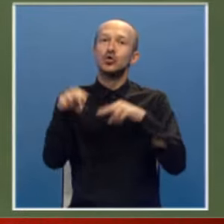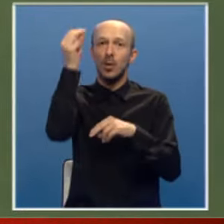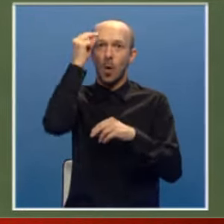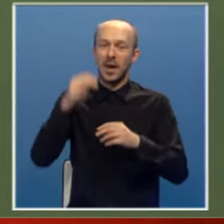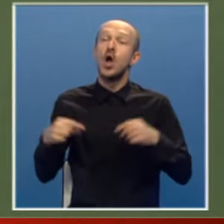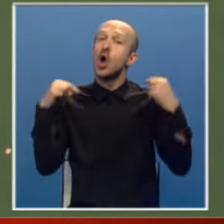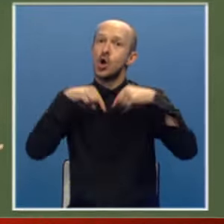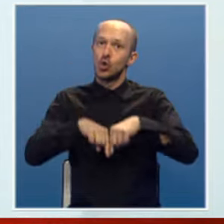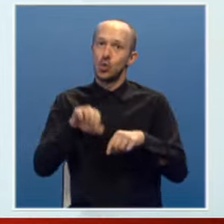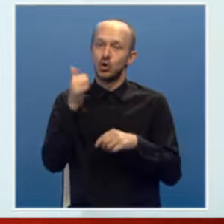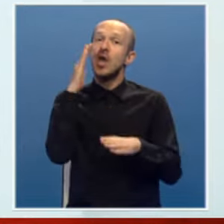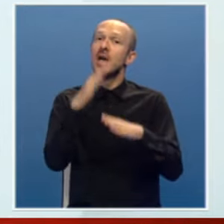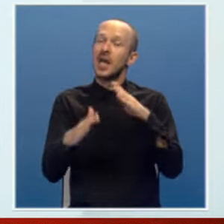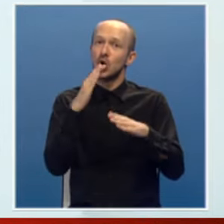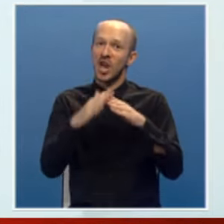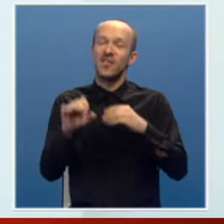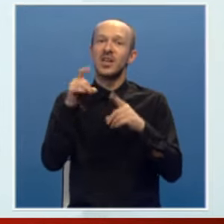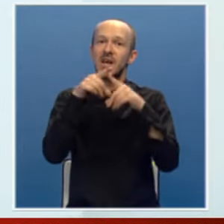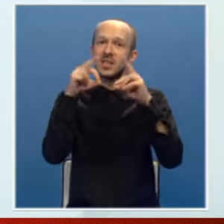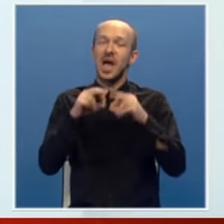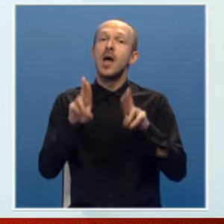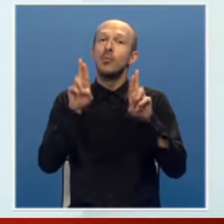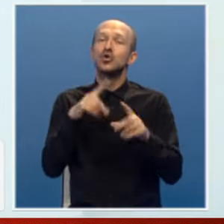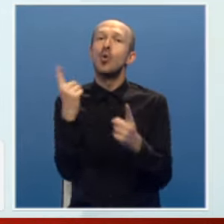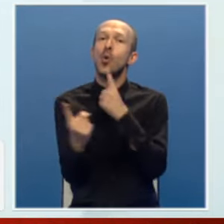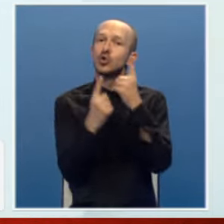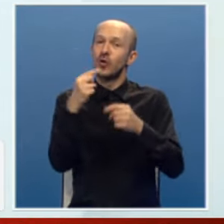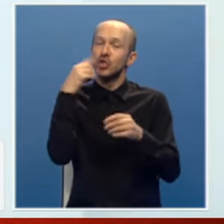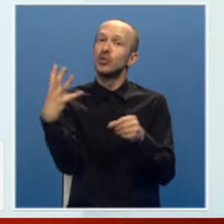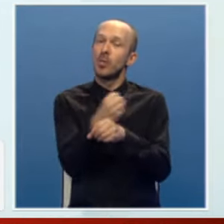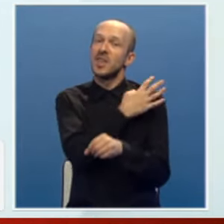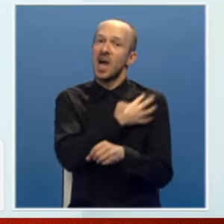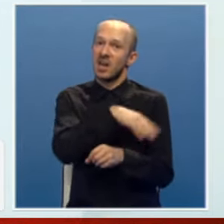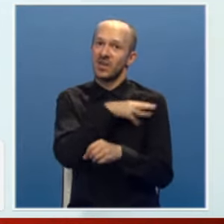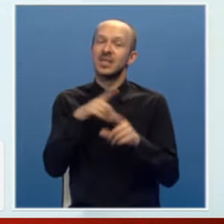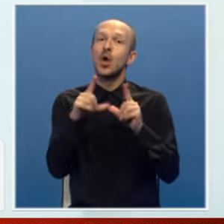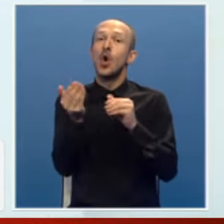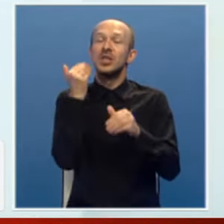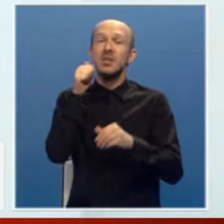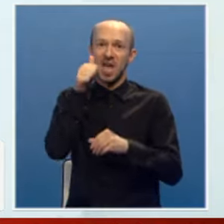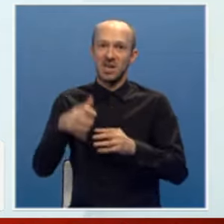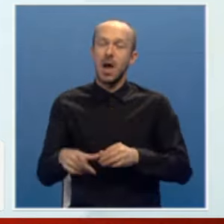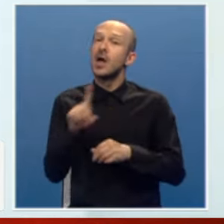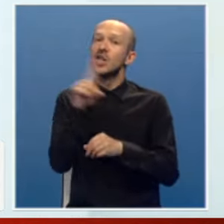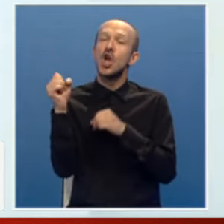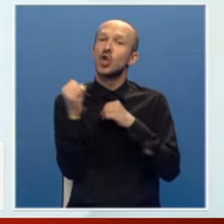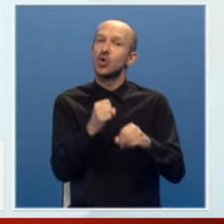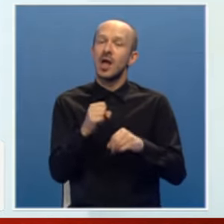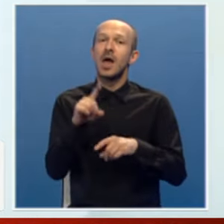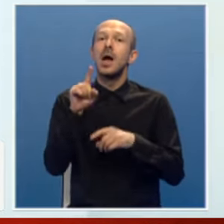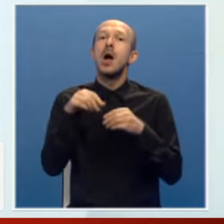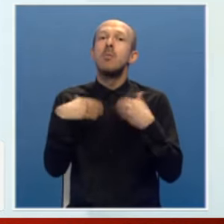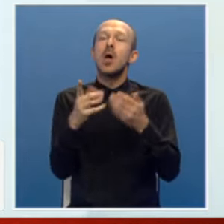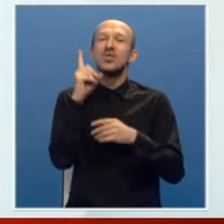Tužno je na kraju krajeva da ta, možemo uslovno reći, pobjeda Hrvatske u tim danima nije donijela neko